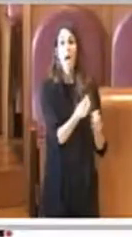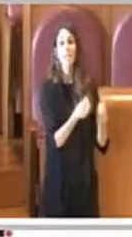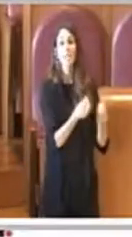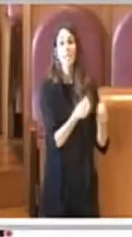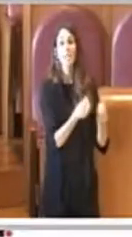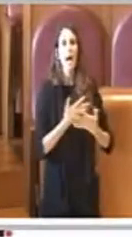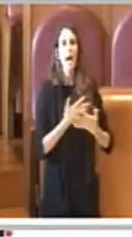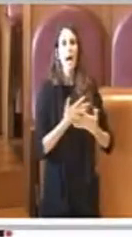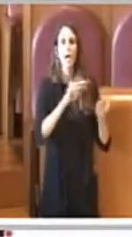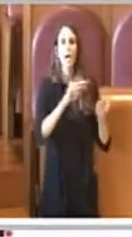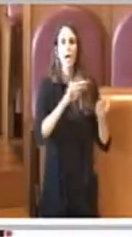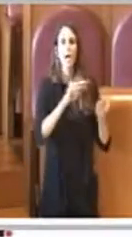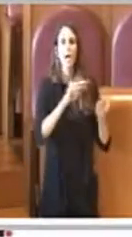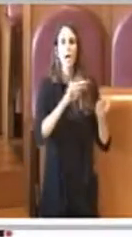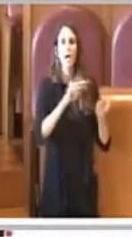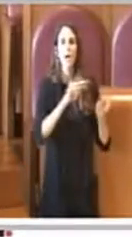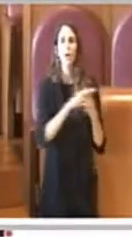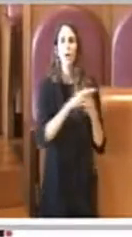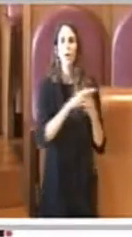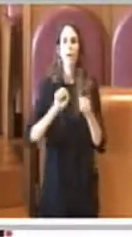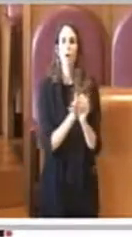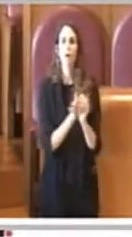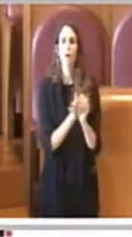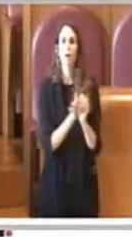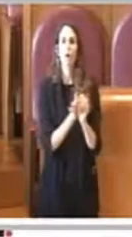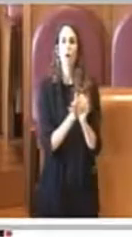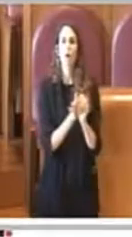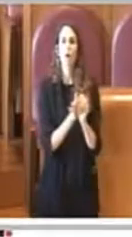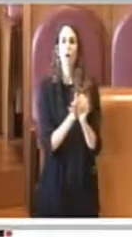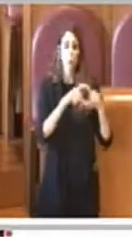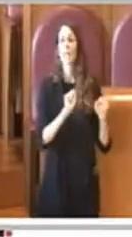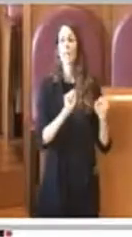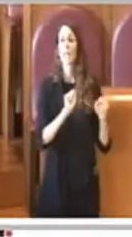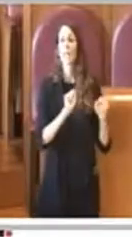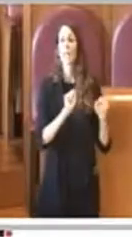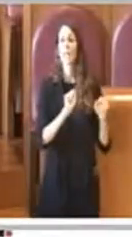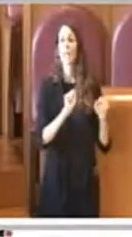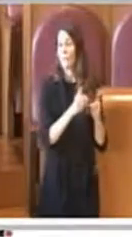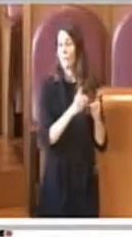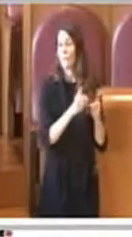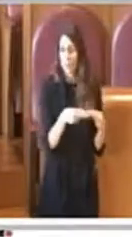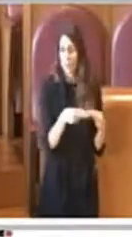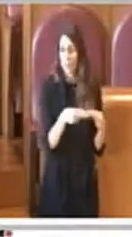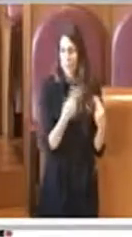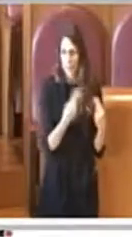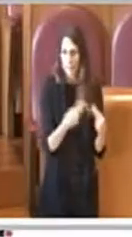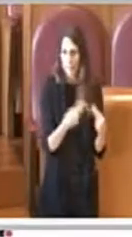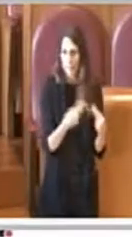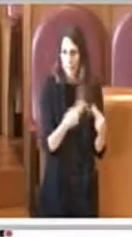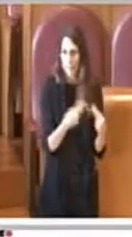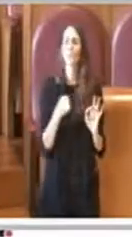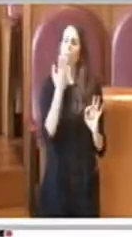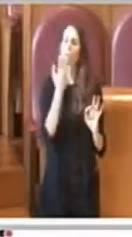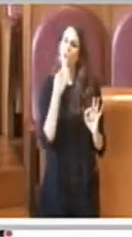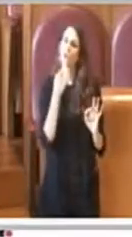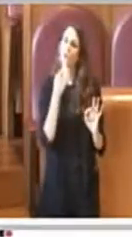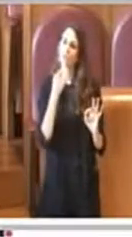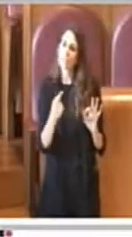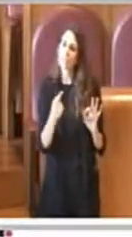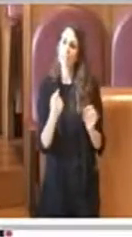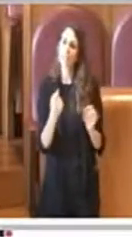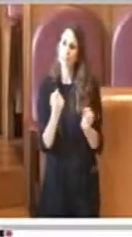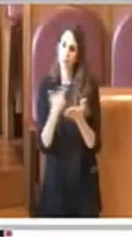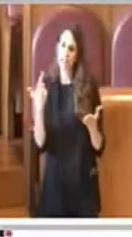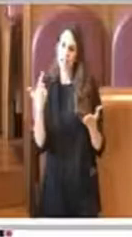mancanza dell'introide e anche il tema legato al benessere degli animali. Sul benessere degli animali sottolineo che comunque gli animali